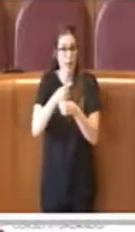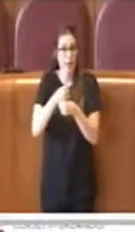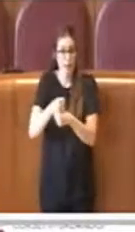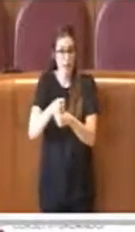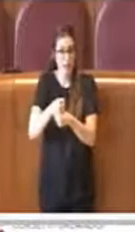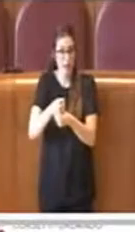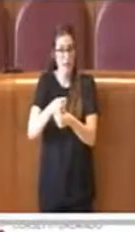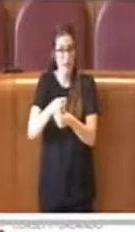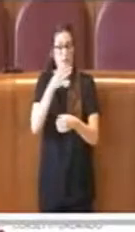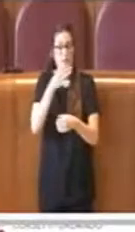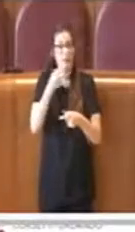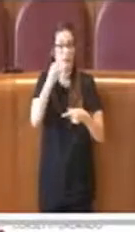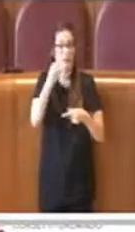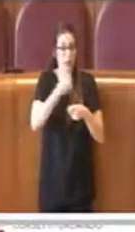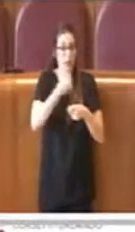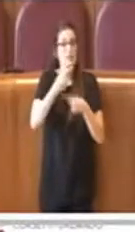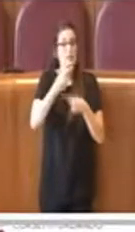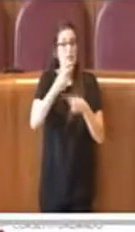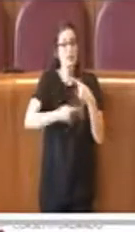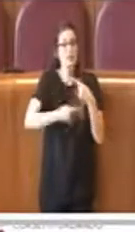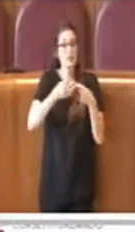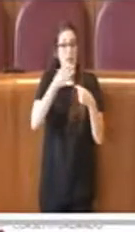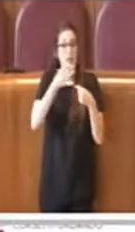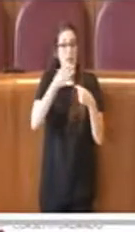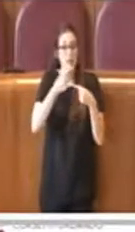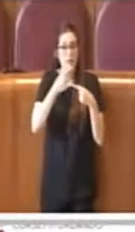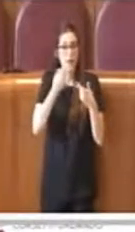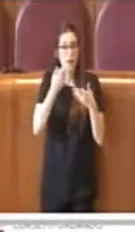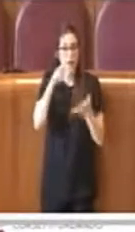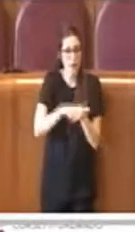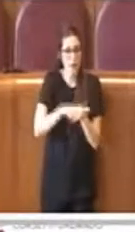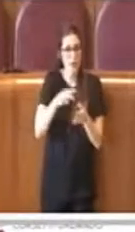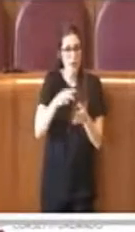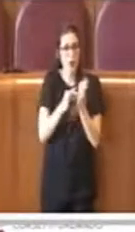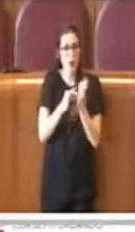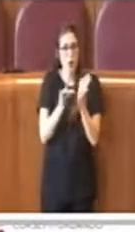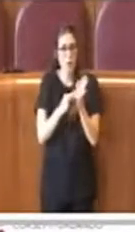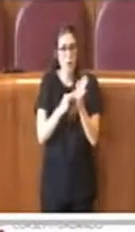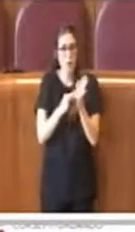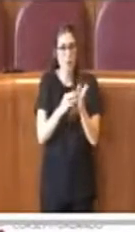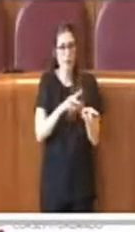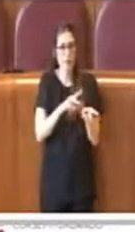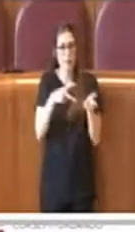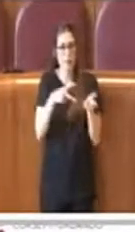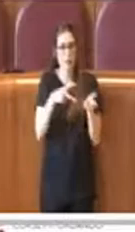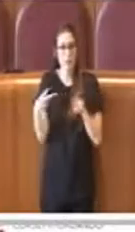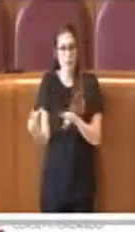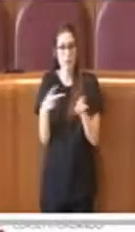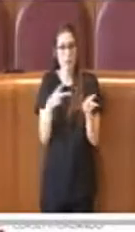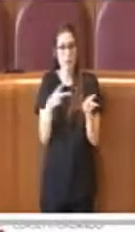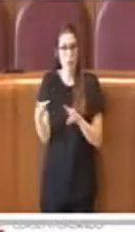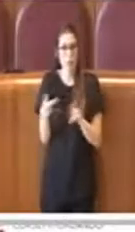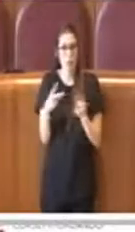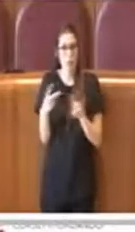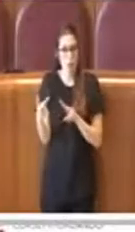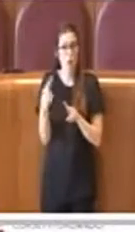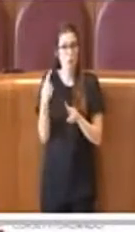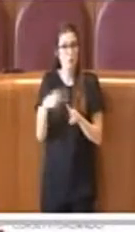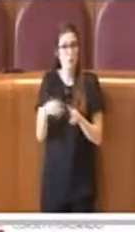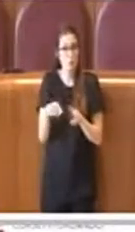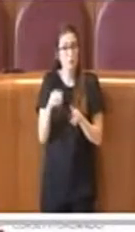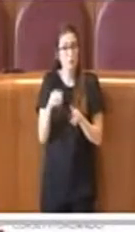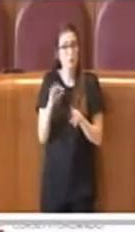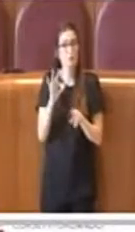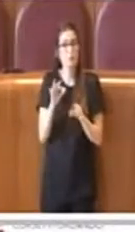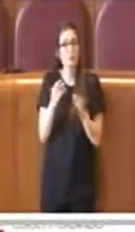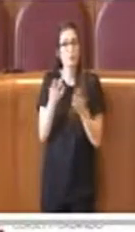continuità è garantita dalla norma transitoria sicuramente e da un certo numero di mesi di tempo per l'adeguamento come dicevo prima dei municipi alle